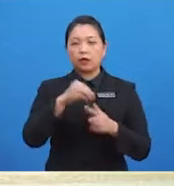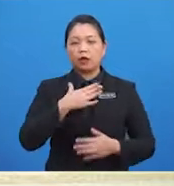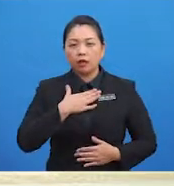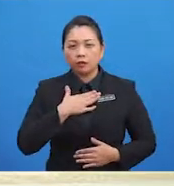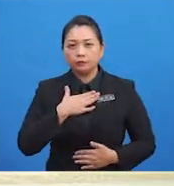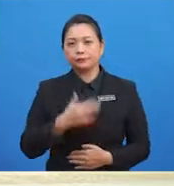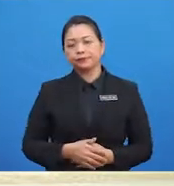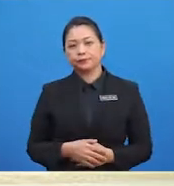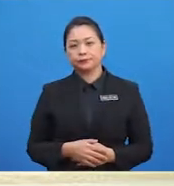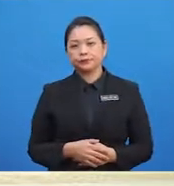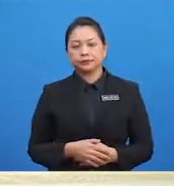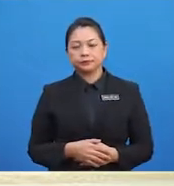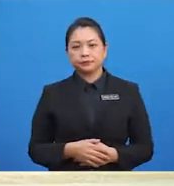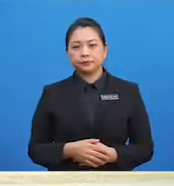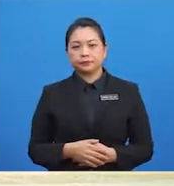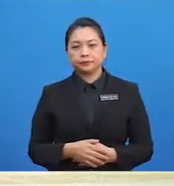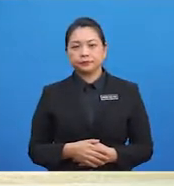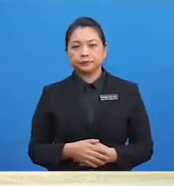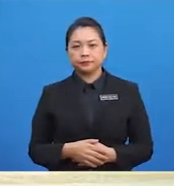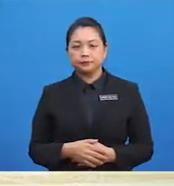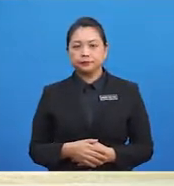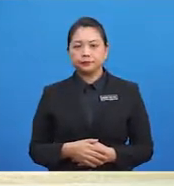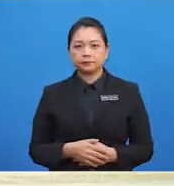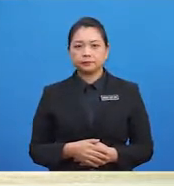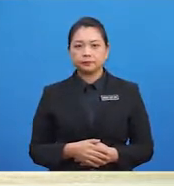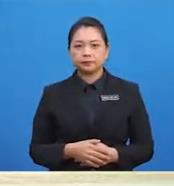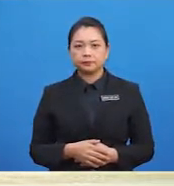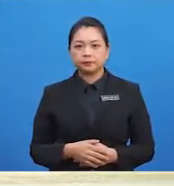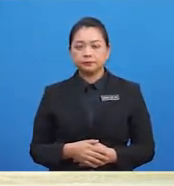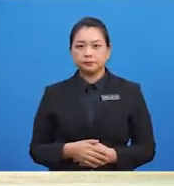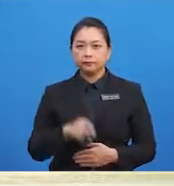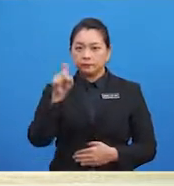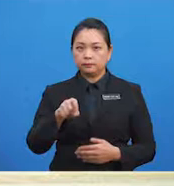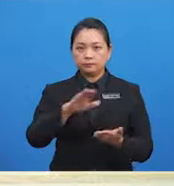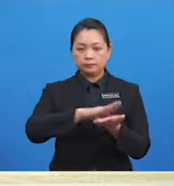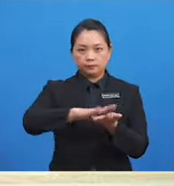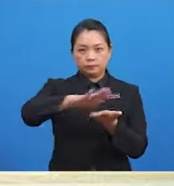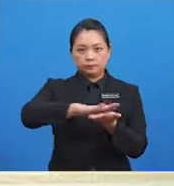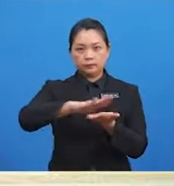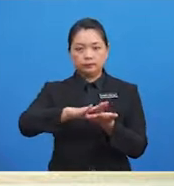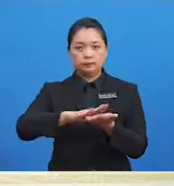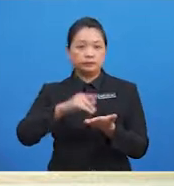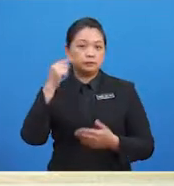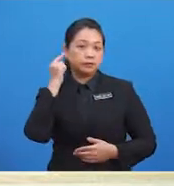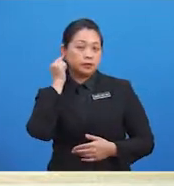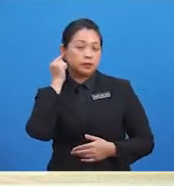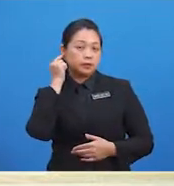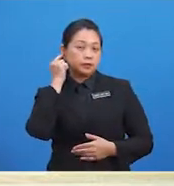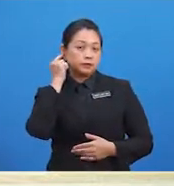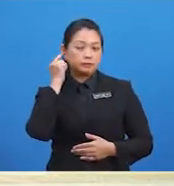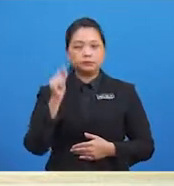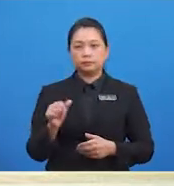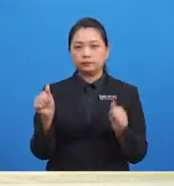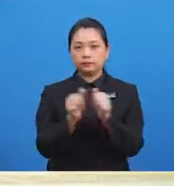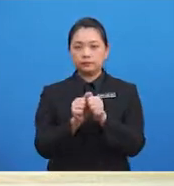dengan menggunakan alat yang sesuai dan bersihkan dengan cara yang betul Janganlah